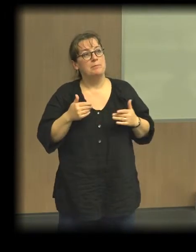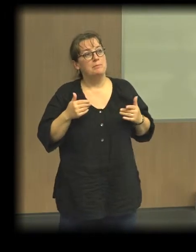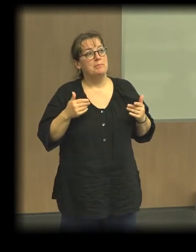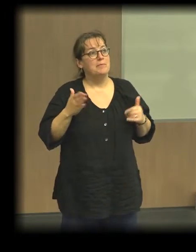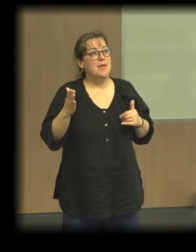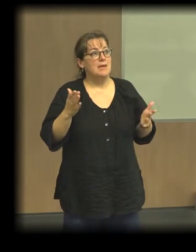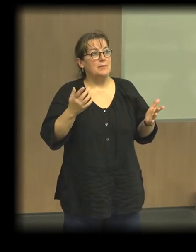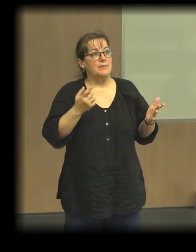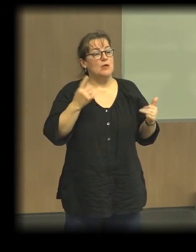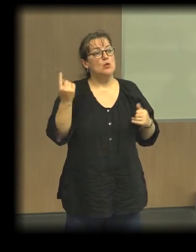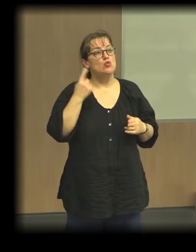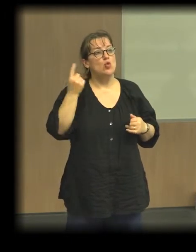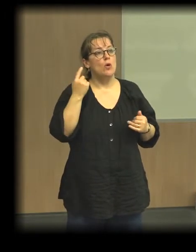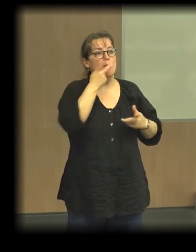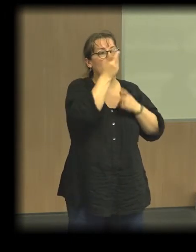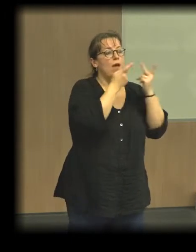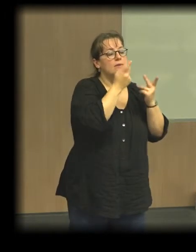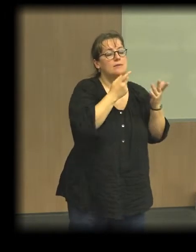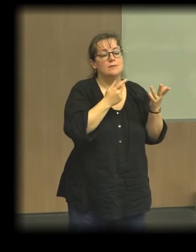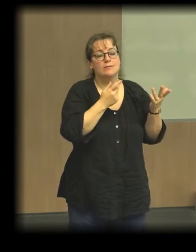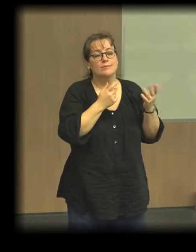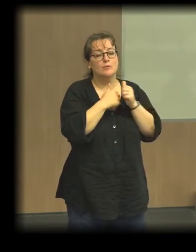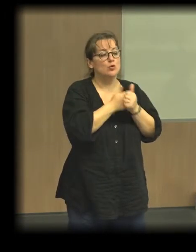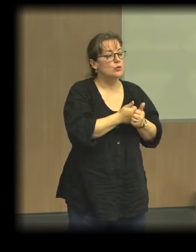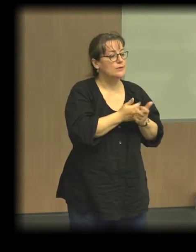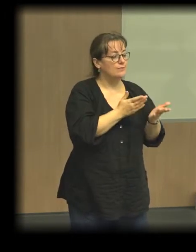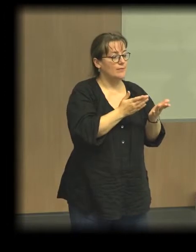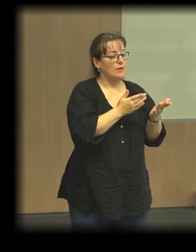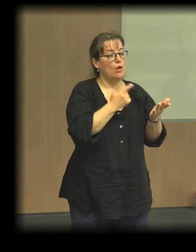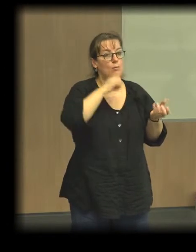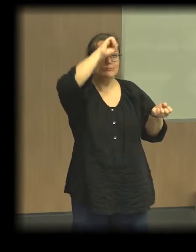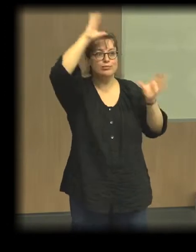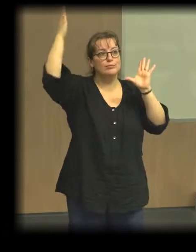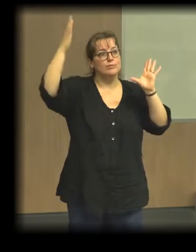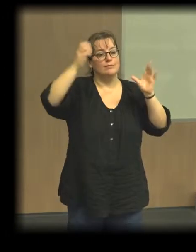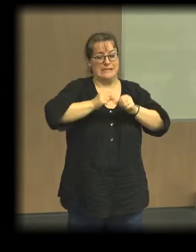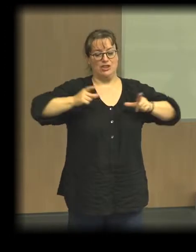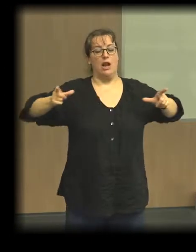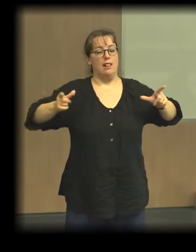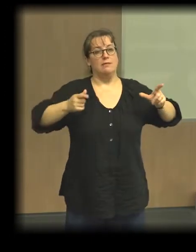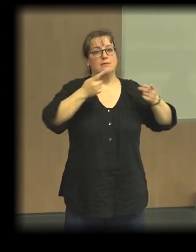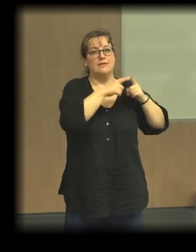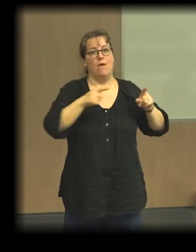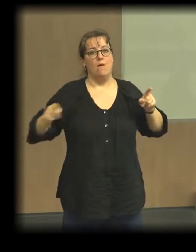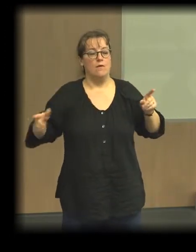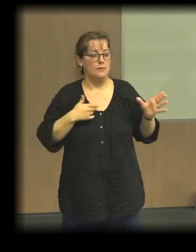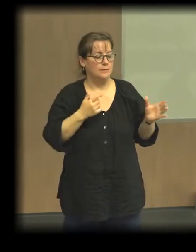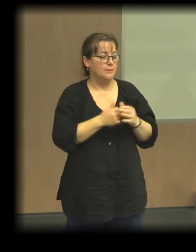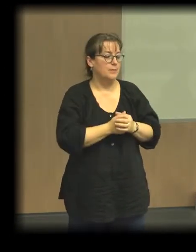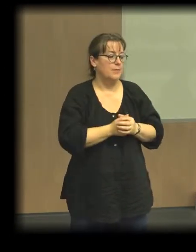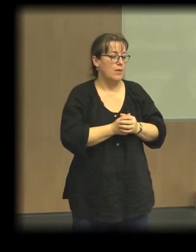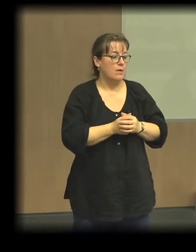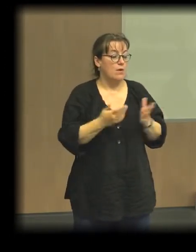à une façon d'envisager le changement d'échelle qui est radicalement différente. Le premier scénario,